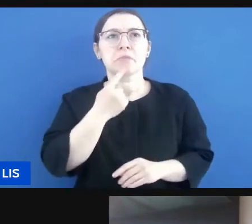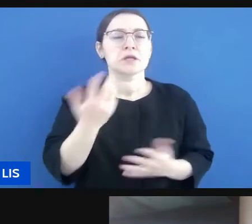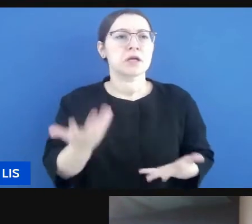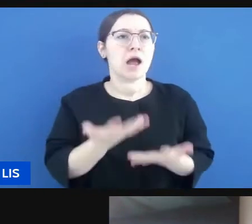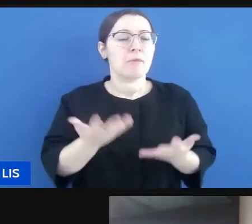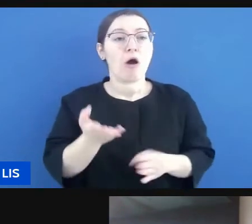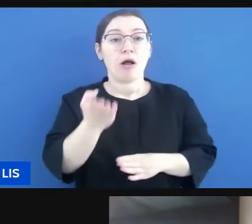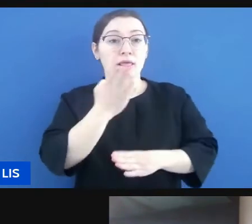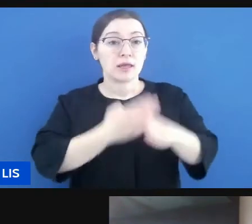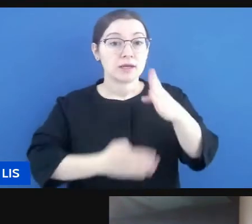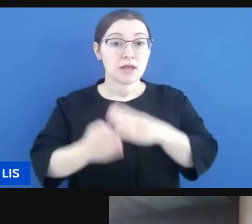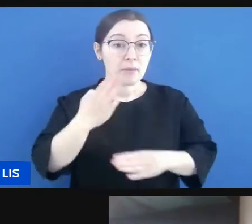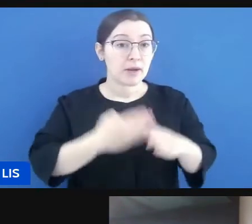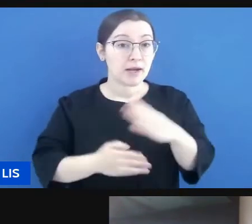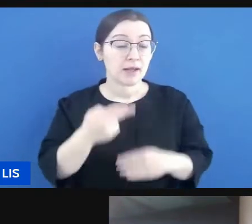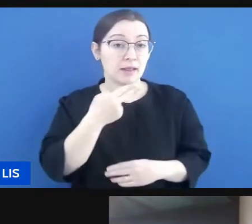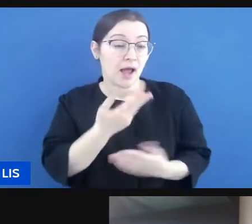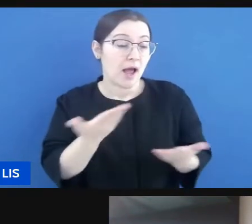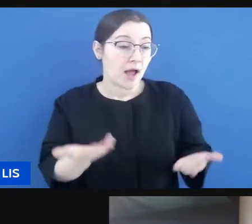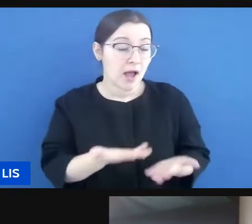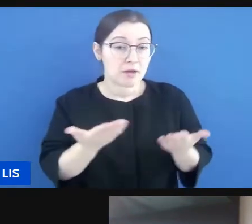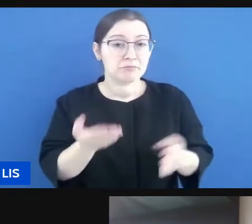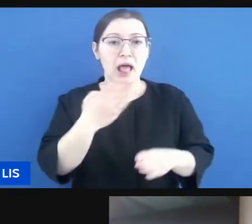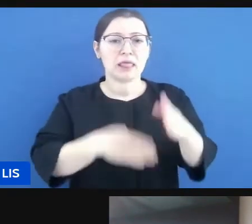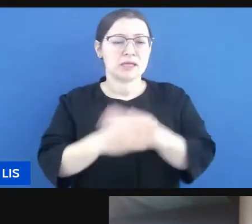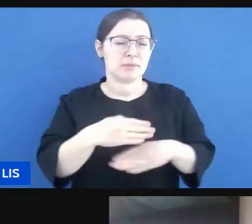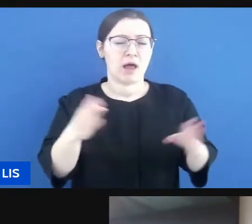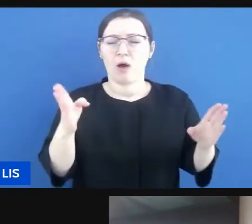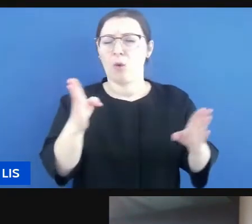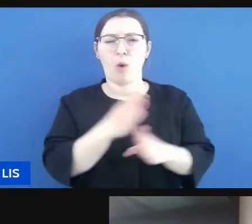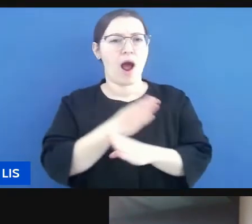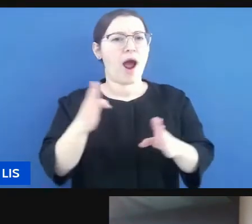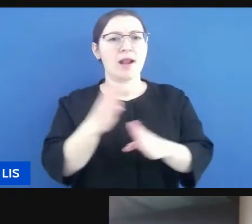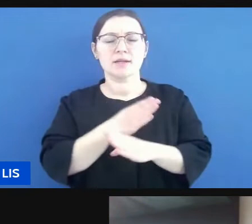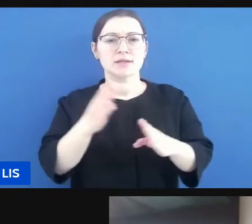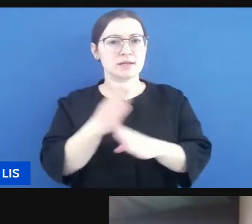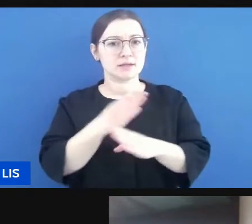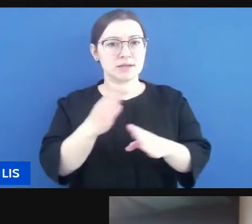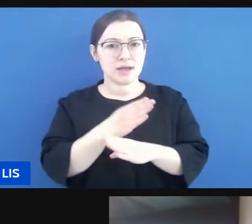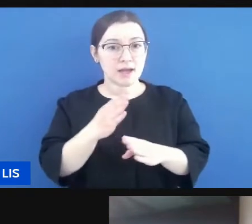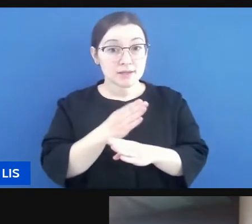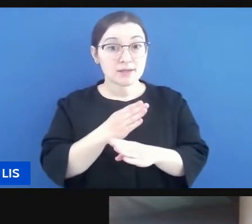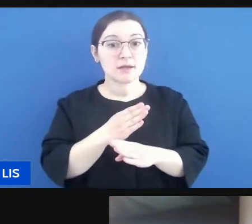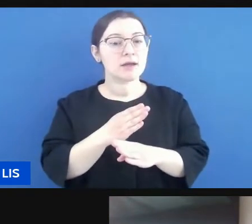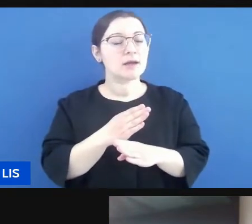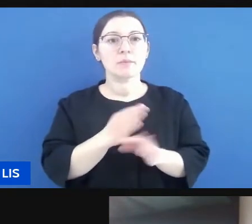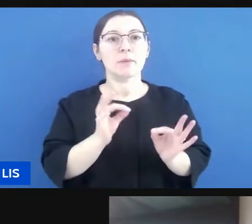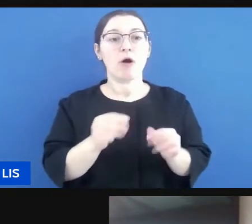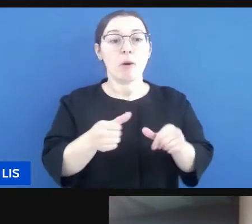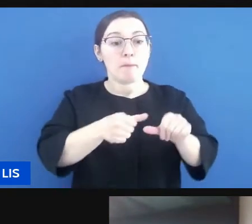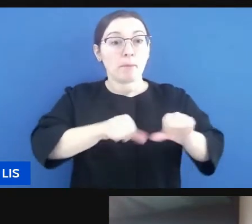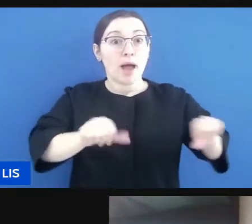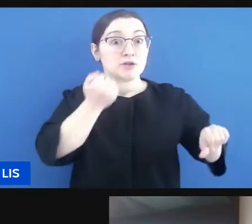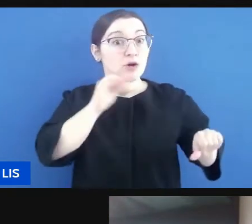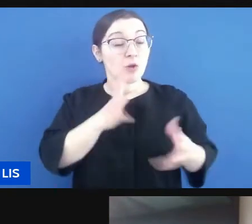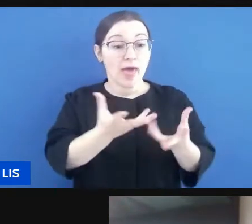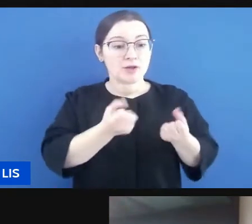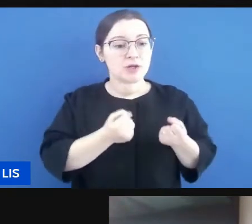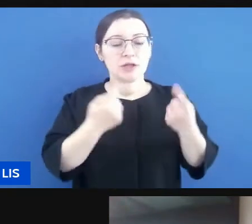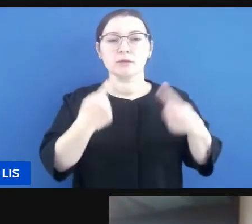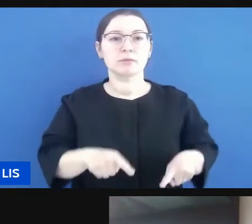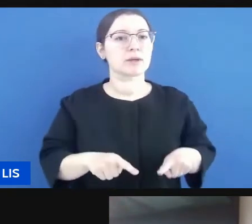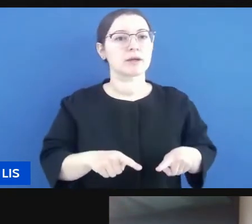disabilità di qualsiasi natura sia è il primo ponte la prima corda per